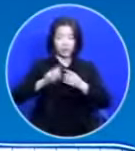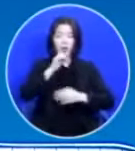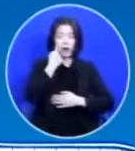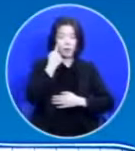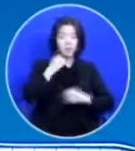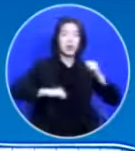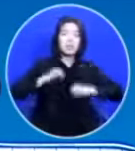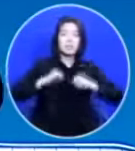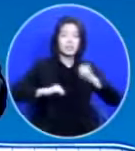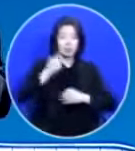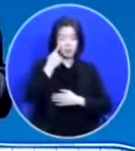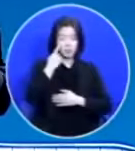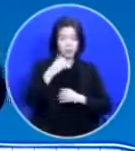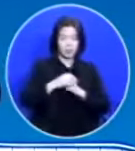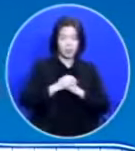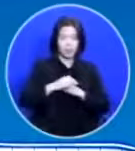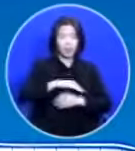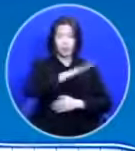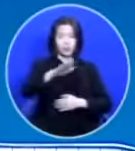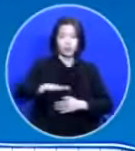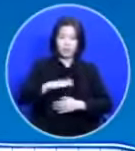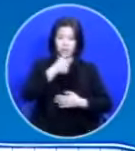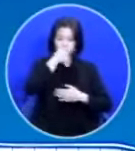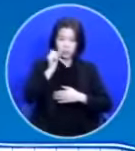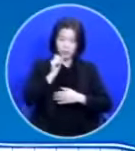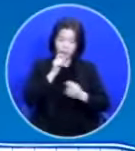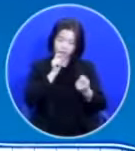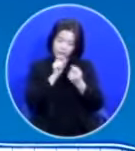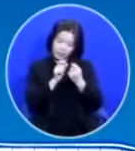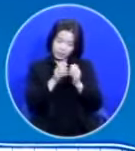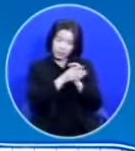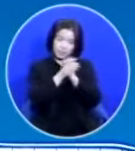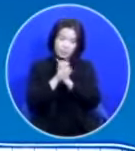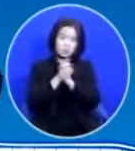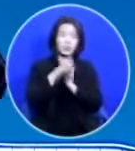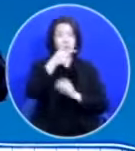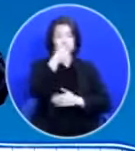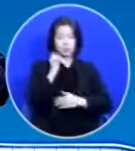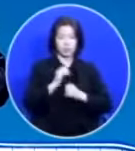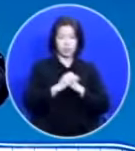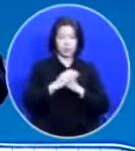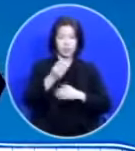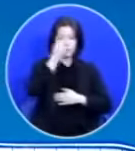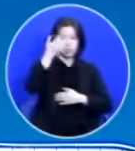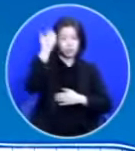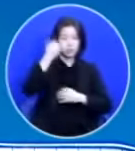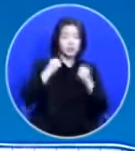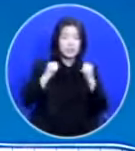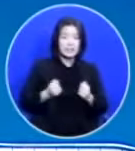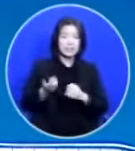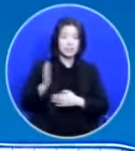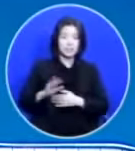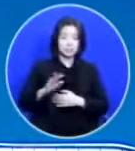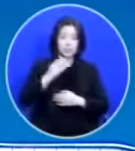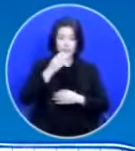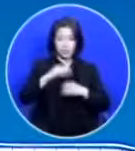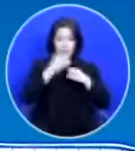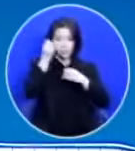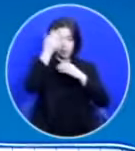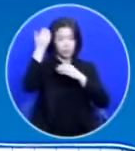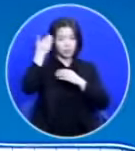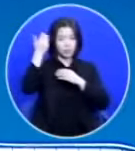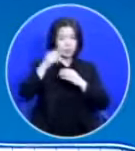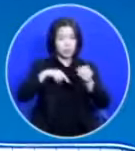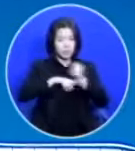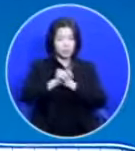우리에게 부족한 것은 친밀함의 부족함입니다 성령님은 계시지만 성령님 뜻대로 살아보지를